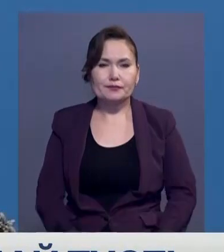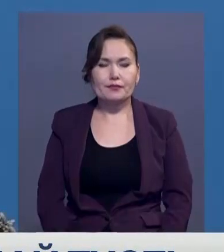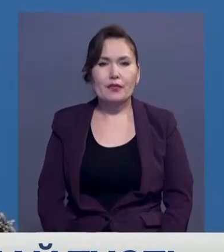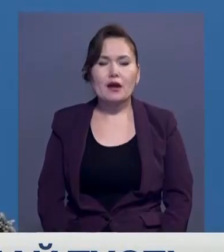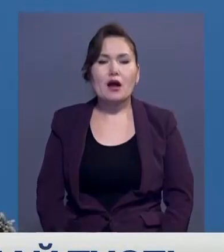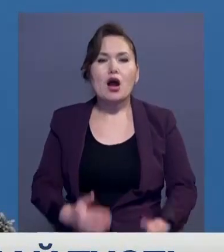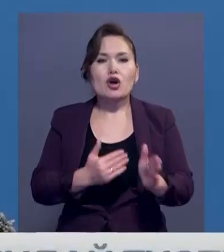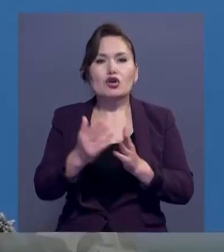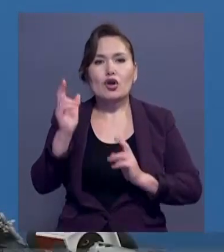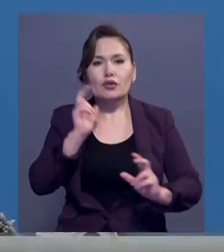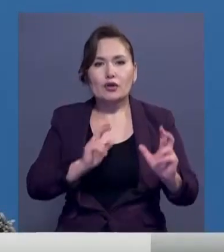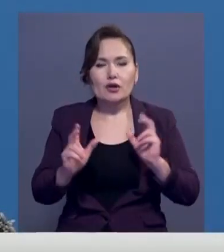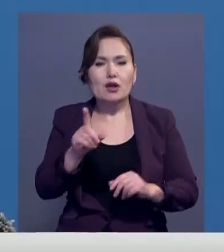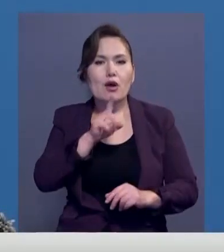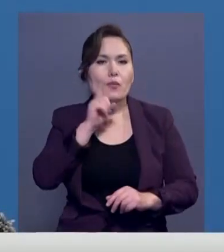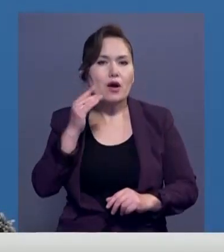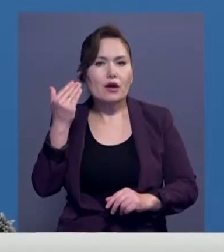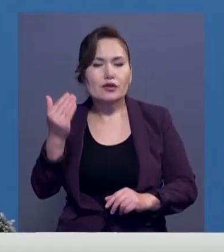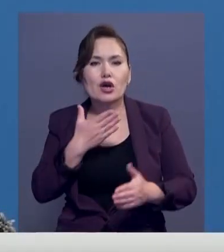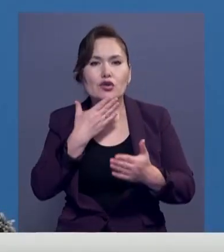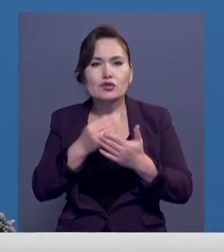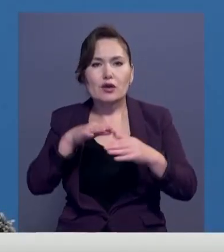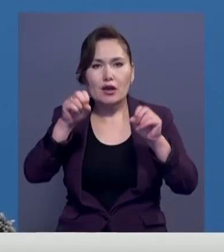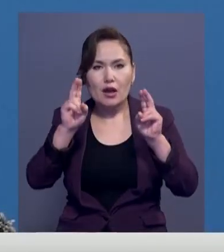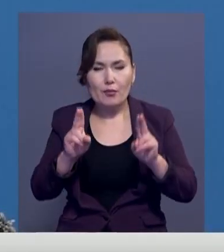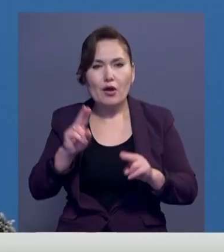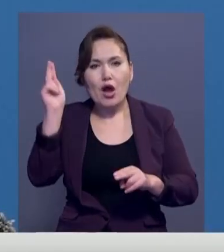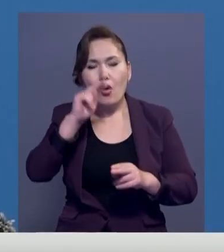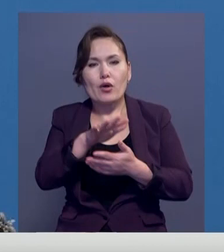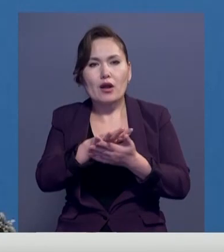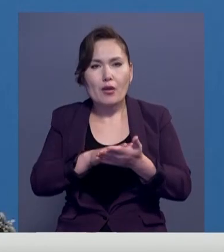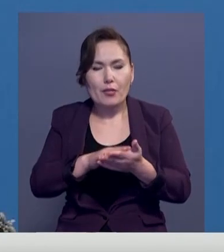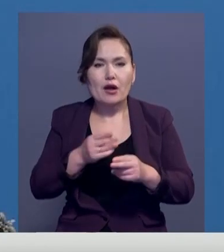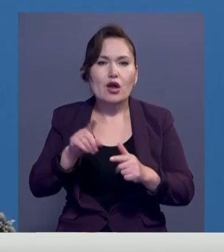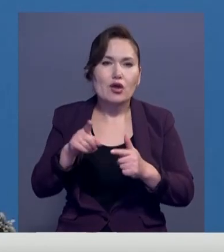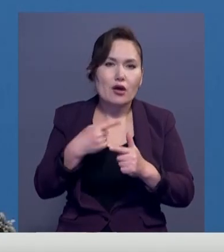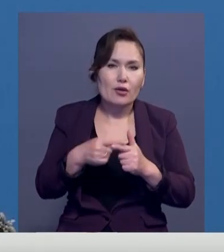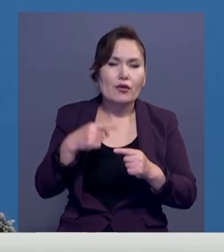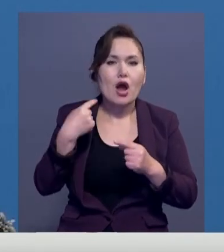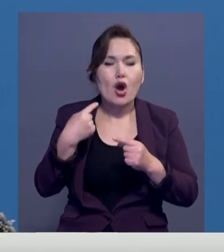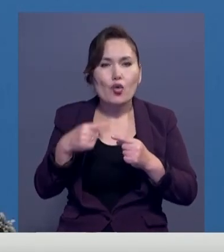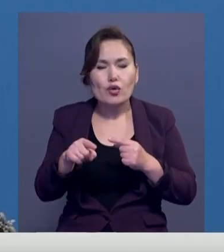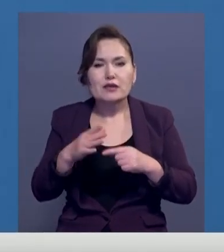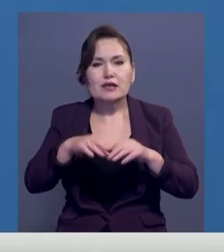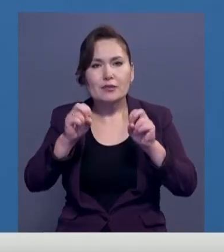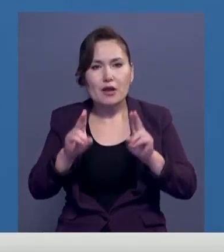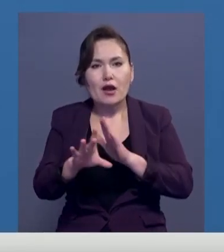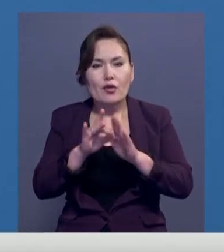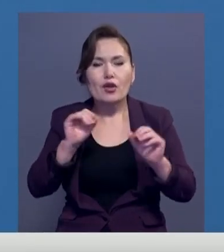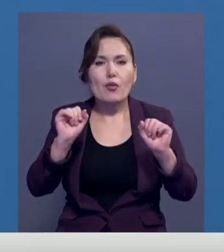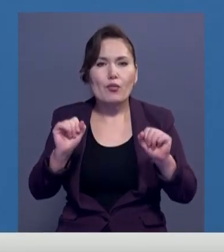Жоғары оқу орындары түліктерінің өз мамандығы бойынша оқуын жалғастыруға немесе өзге салада бакалавыр дәрежесін алуға